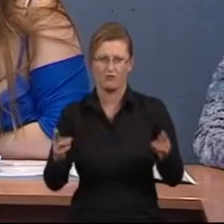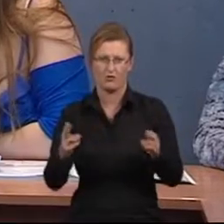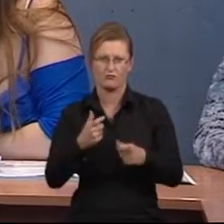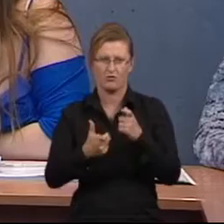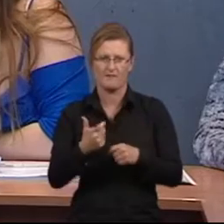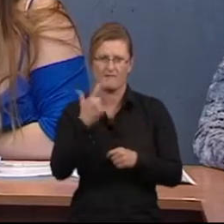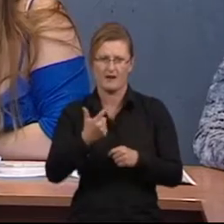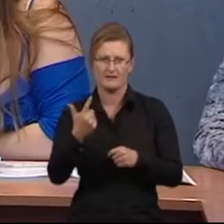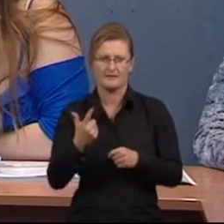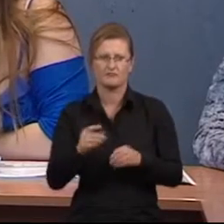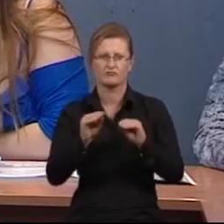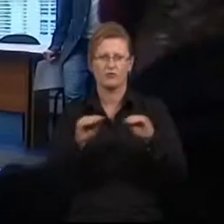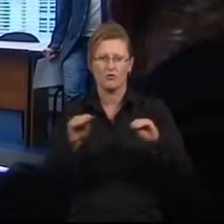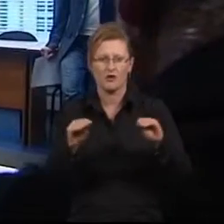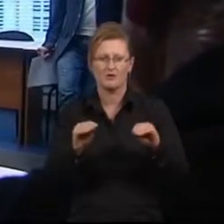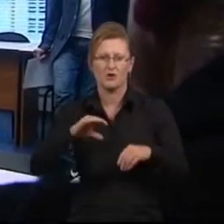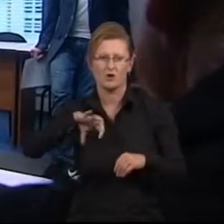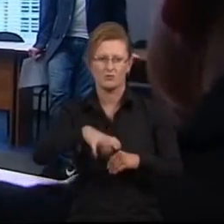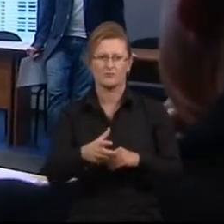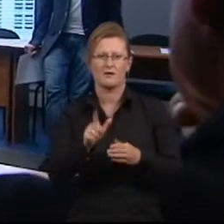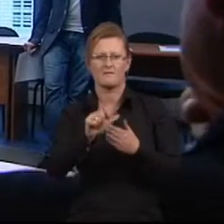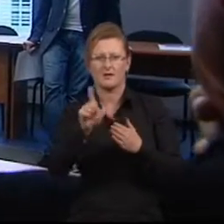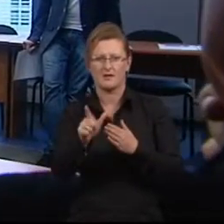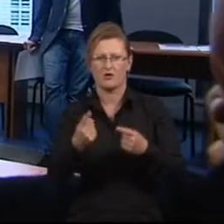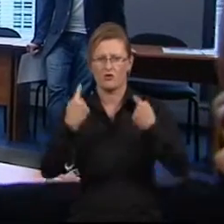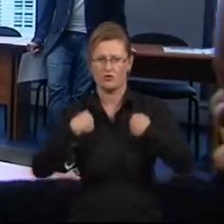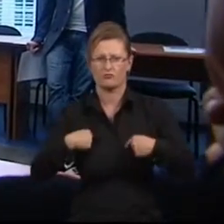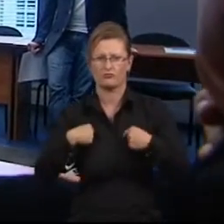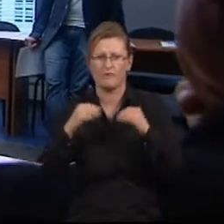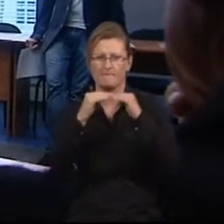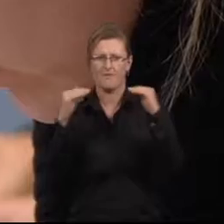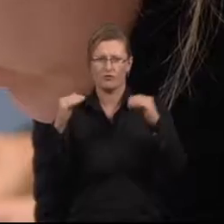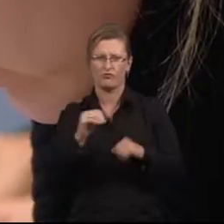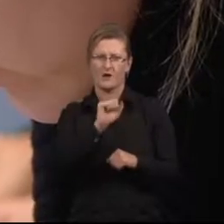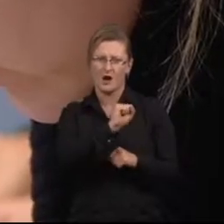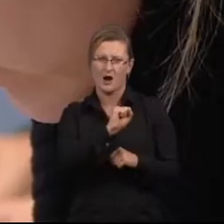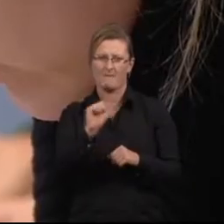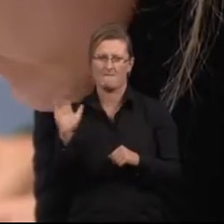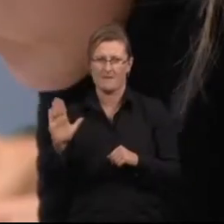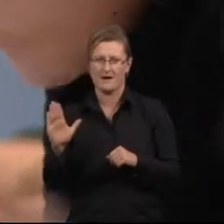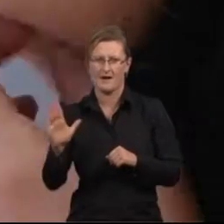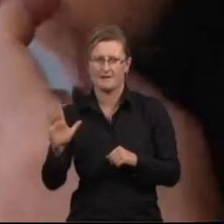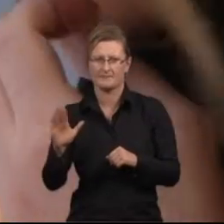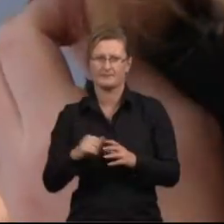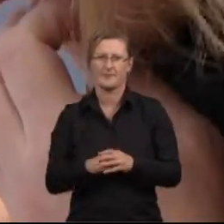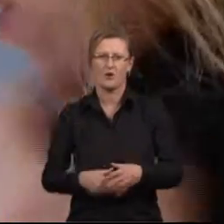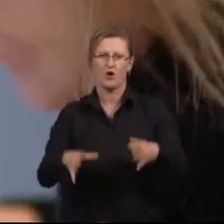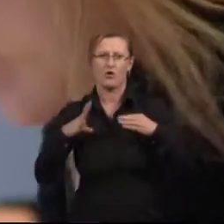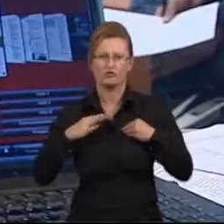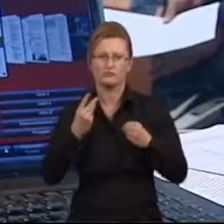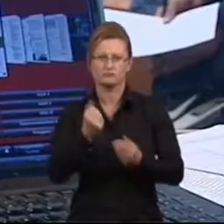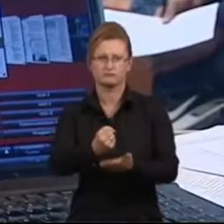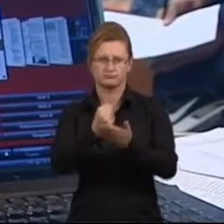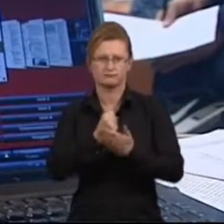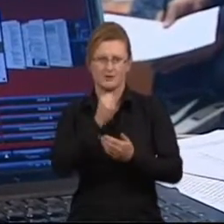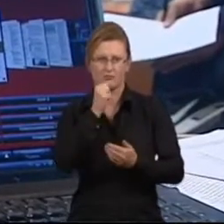okresie dwuletnim. Realizujemy szkolenia w grupach 12-osobowych, na poziomach głównie A i B. Uzyskaliśmy